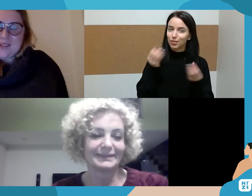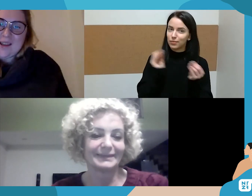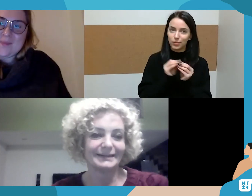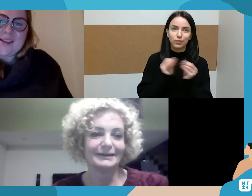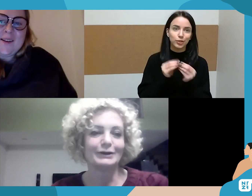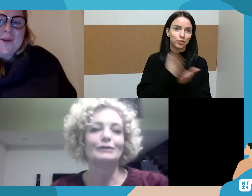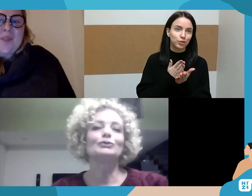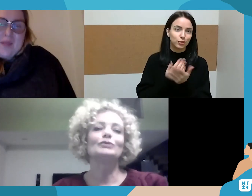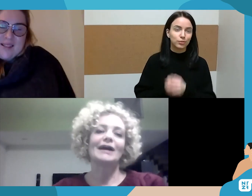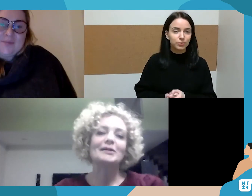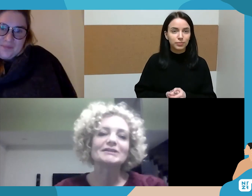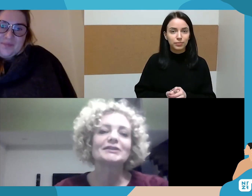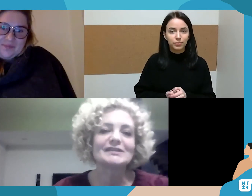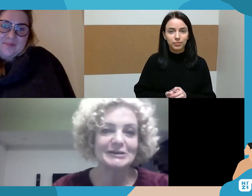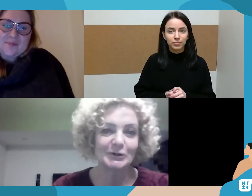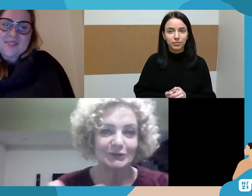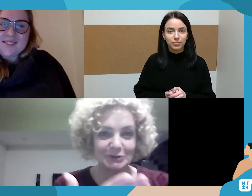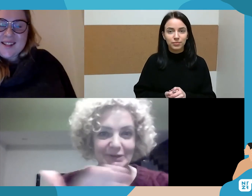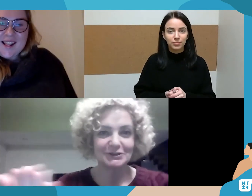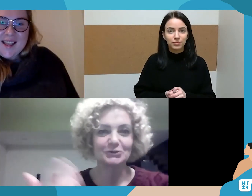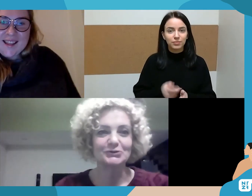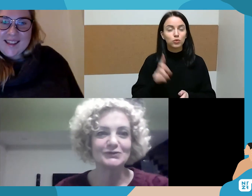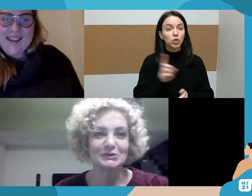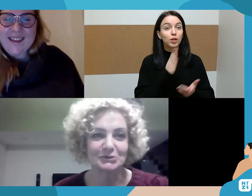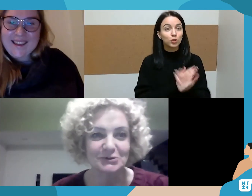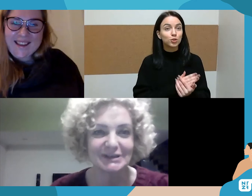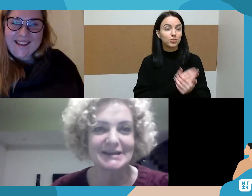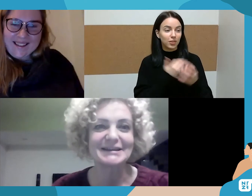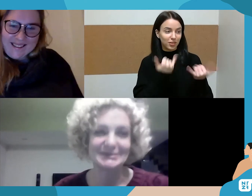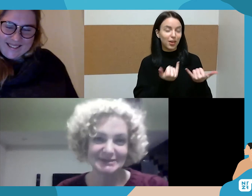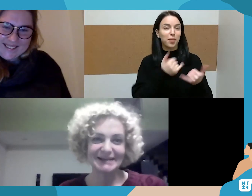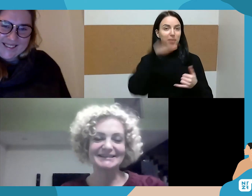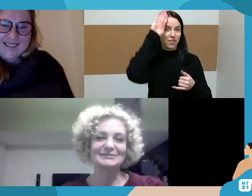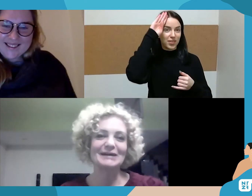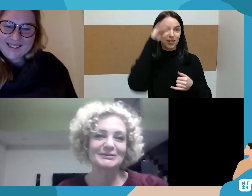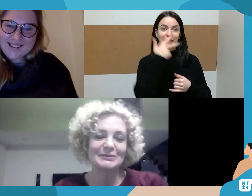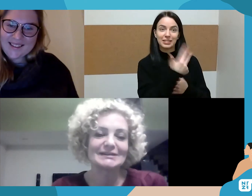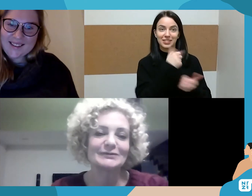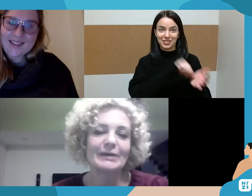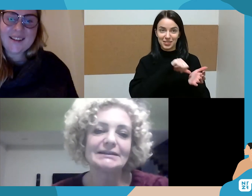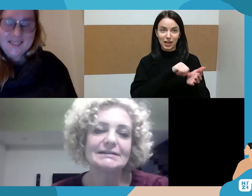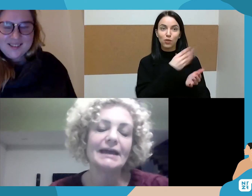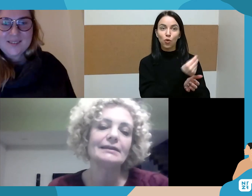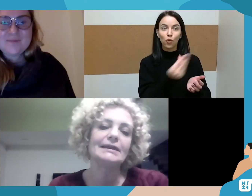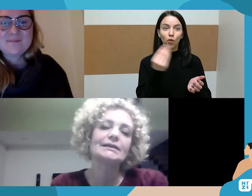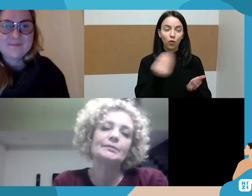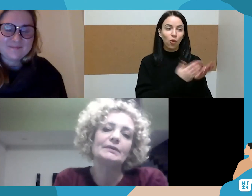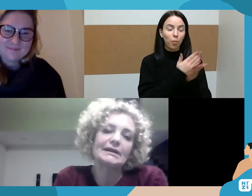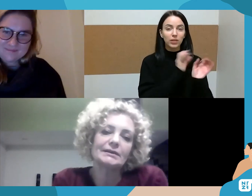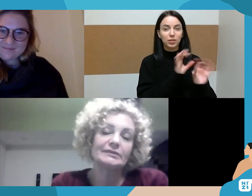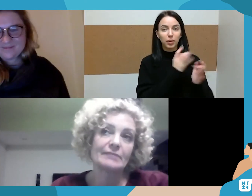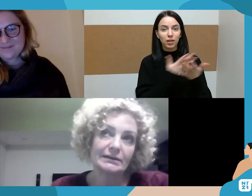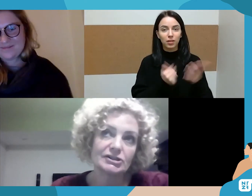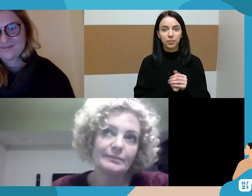nepajudėjom. Nu, negarysiu, kad visada nieko, turime tris šaunius vyrus, kurie, taip sakant, pasakoja apie savo patiris. Ne, nėra